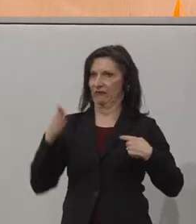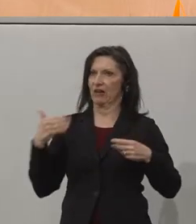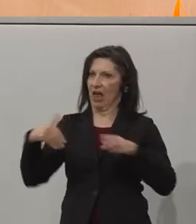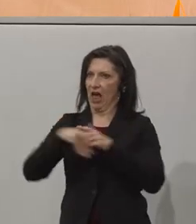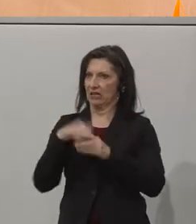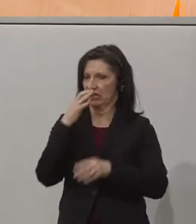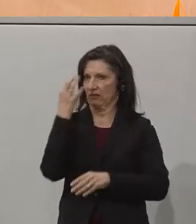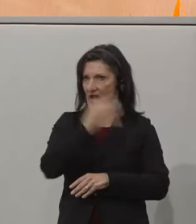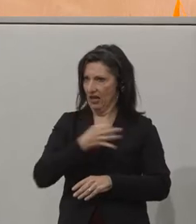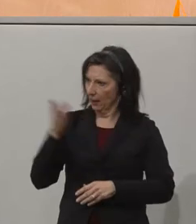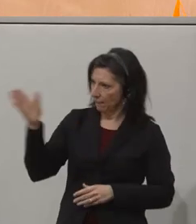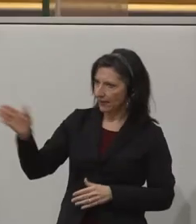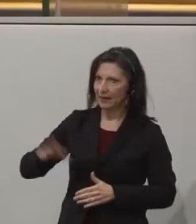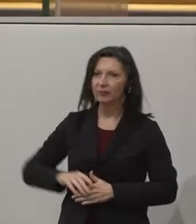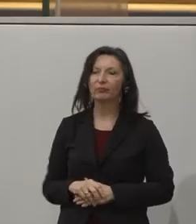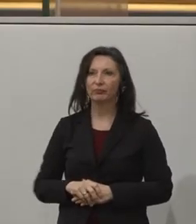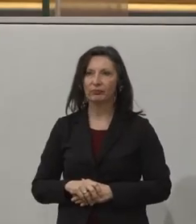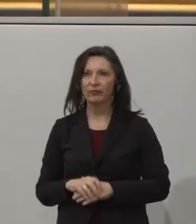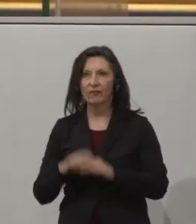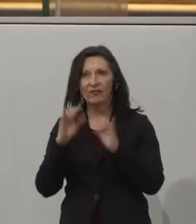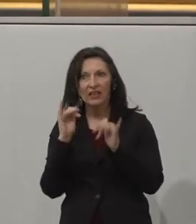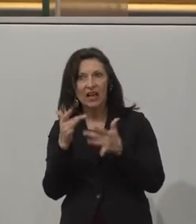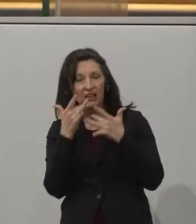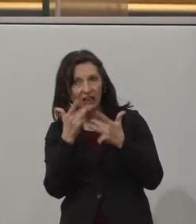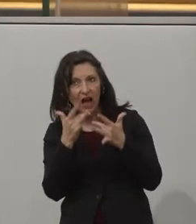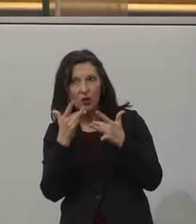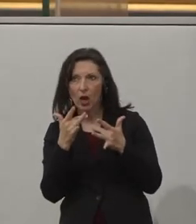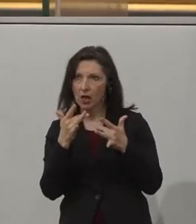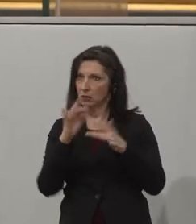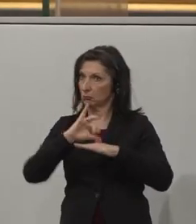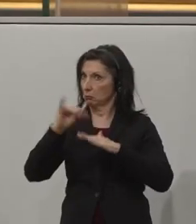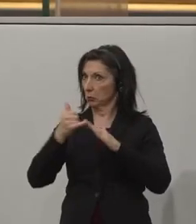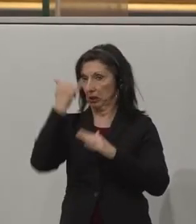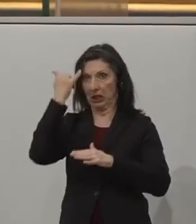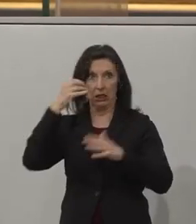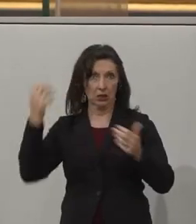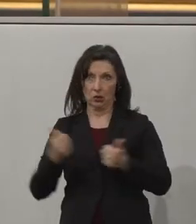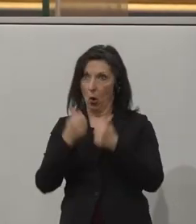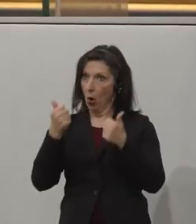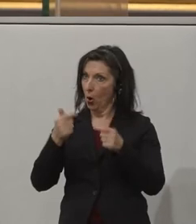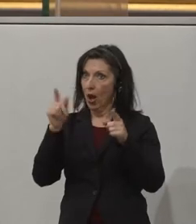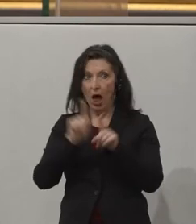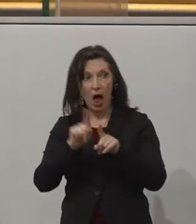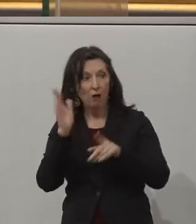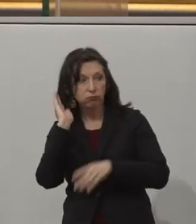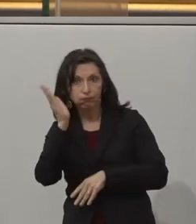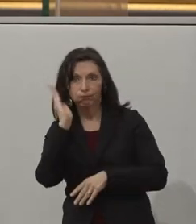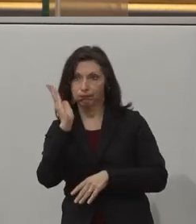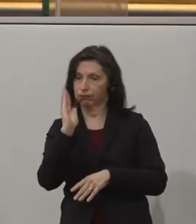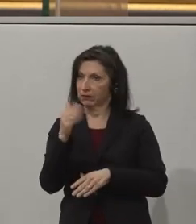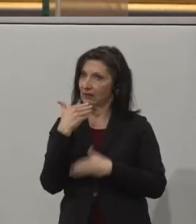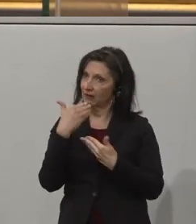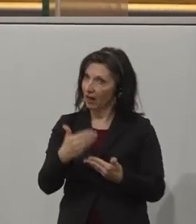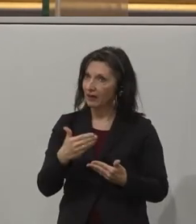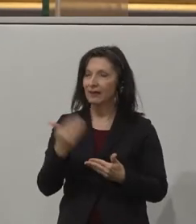Kira Grünberg. Ja, Gratulation zu der tollen Projektidee und auch zu der Vorstellung. Ich glaube, wir haben